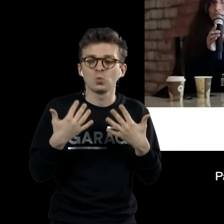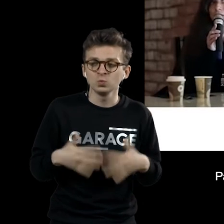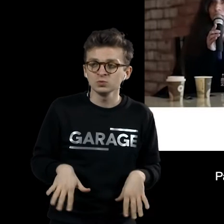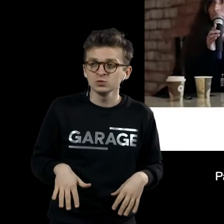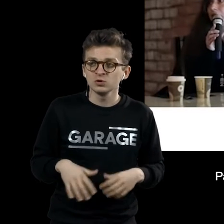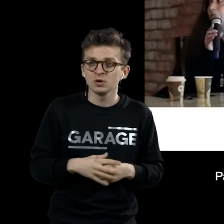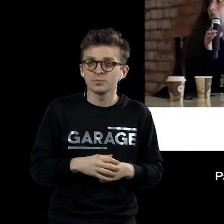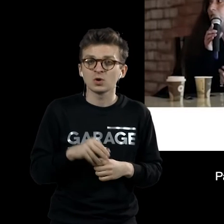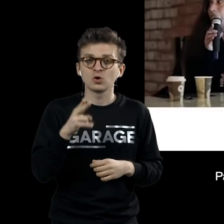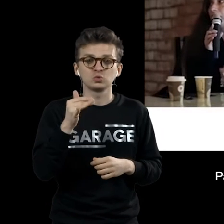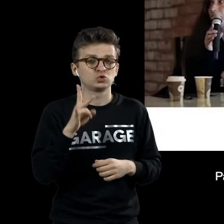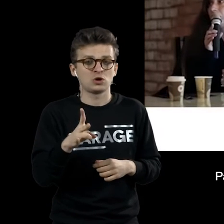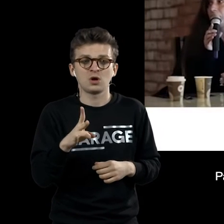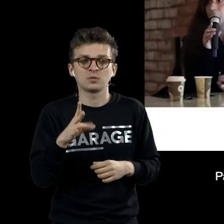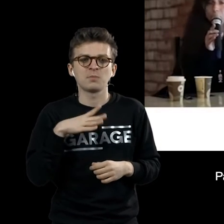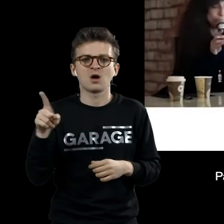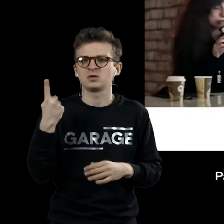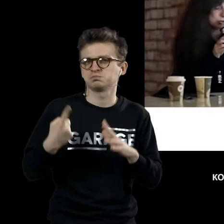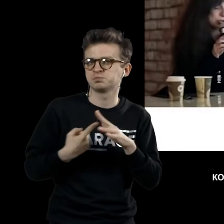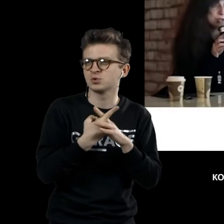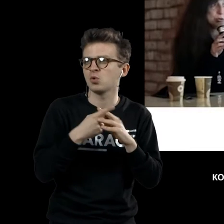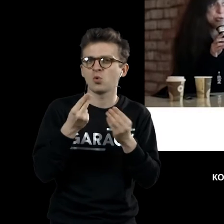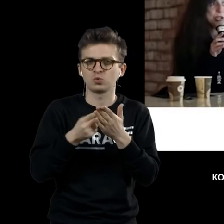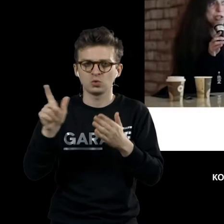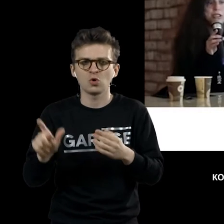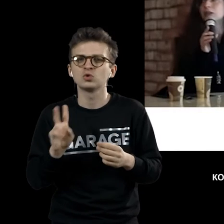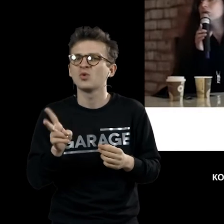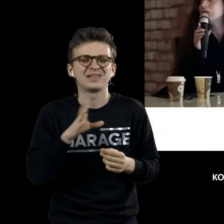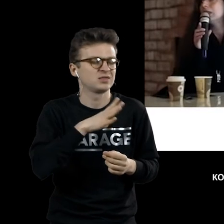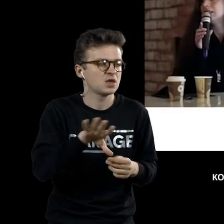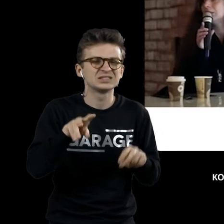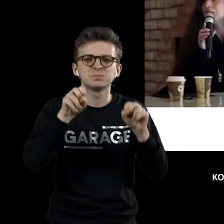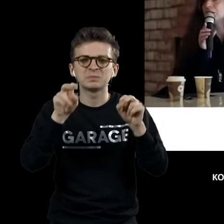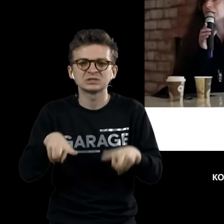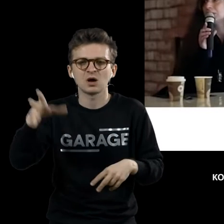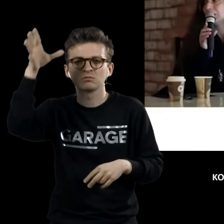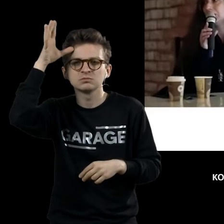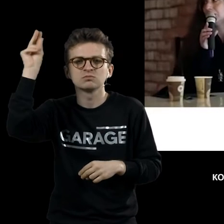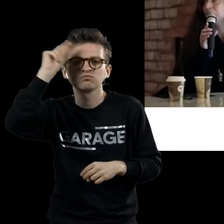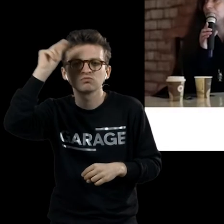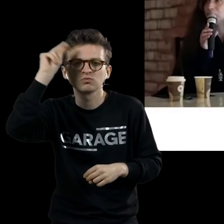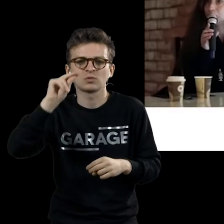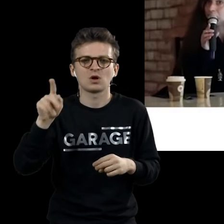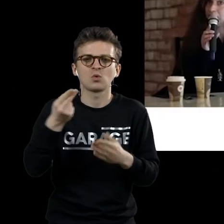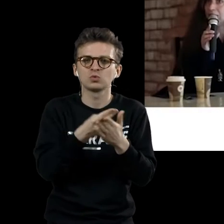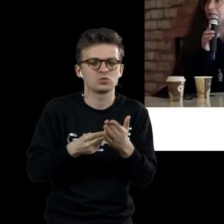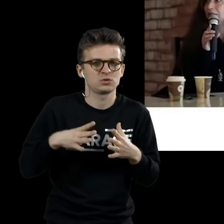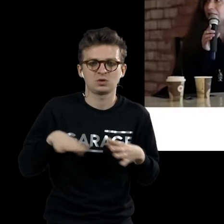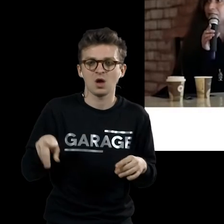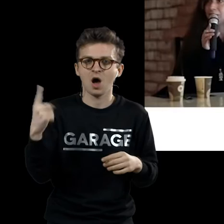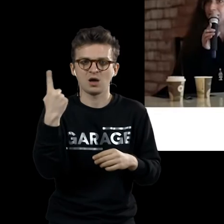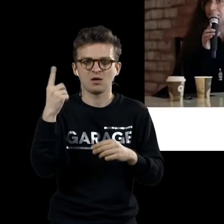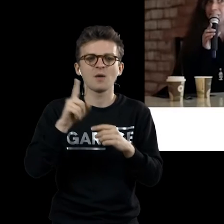Уже Дюшан был одним из первых художников, который не получил никакого академического образования. Его не